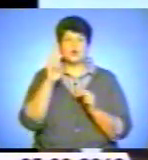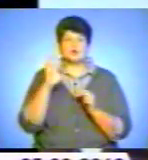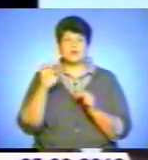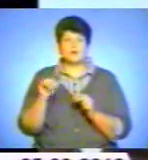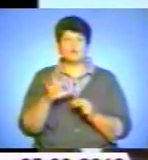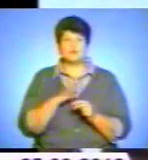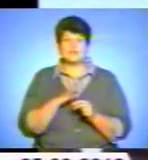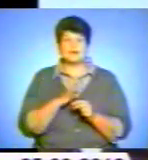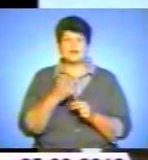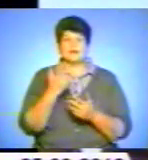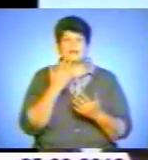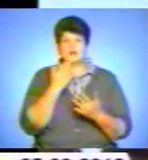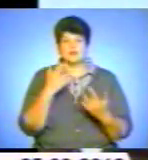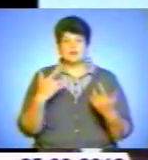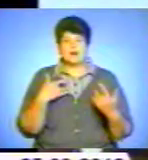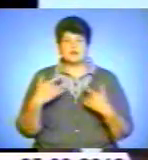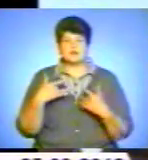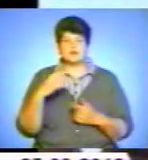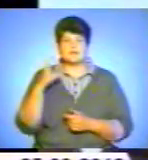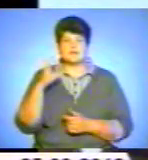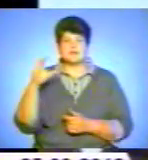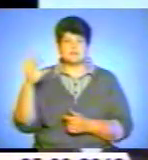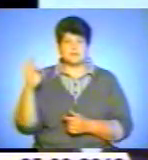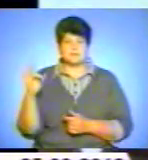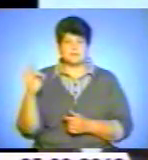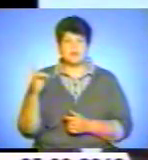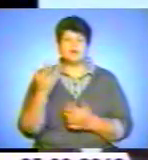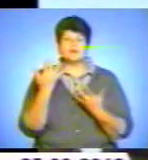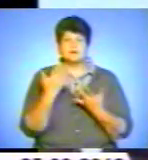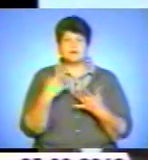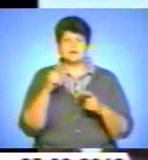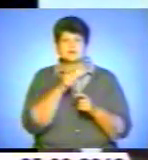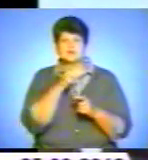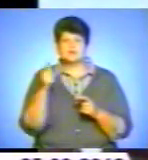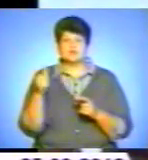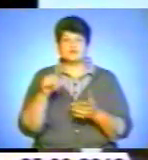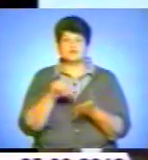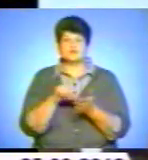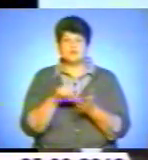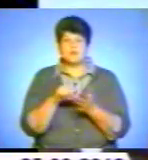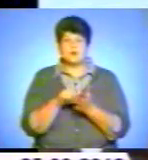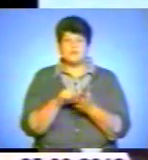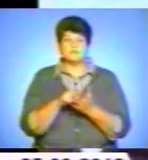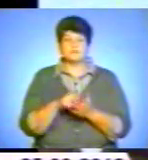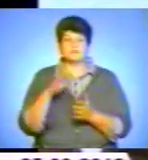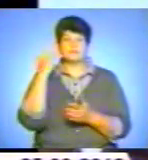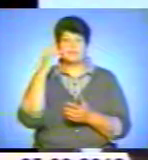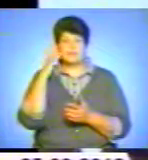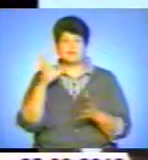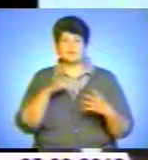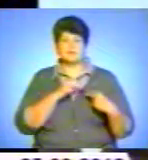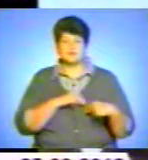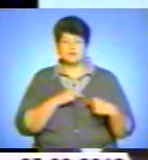будучи народним артистом СРСР. Кілька сезонів він виступав у Нью-Йоркській Метрополітен-Опері, співробітничав з